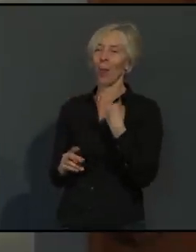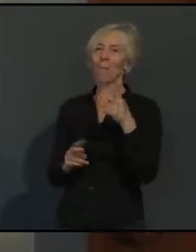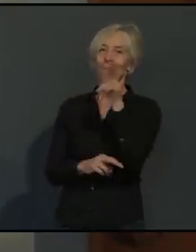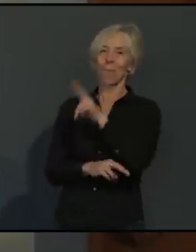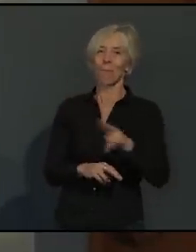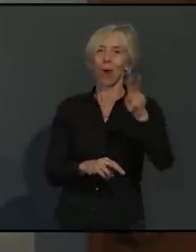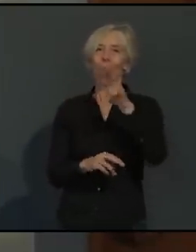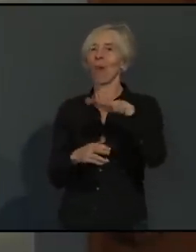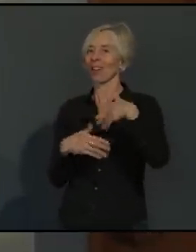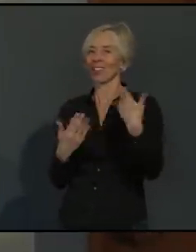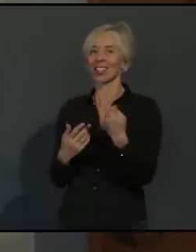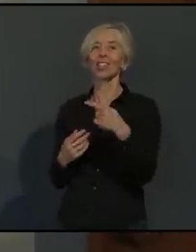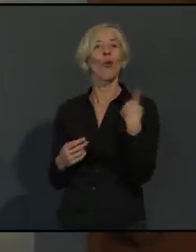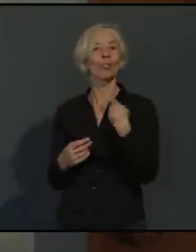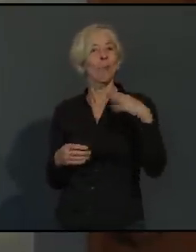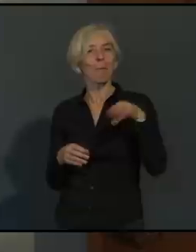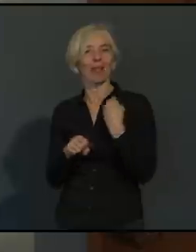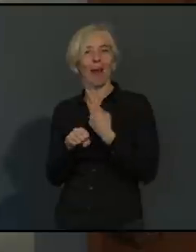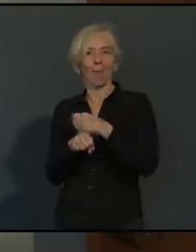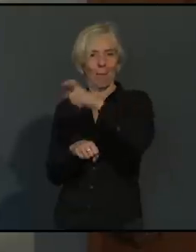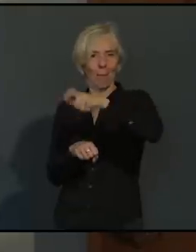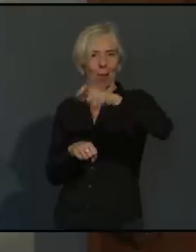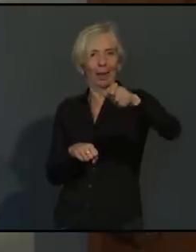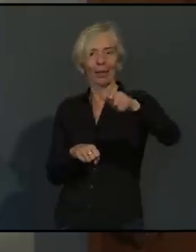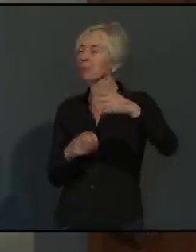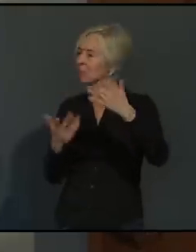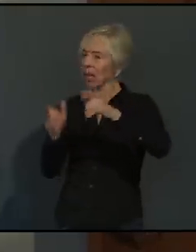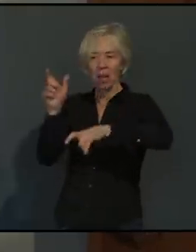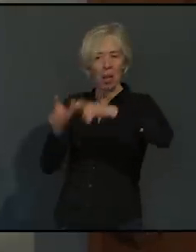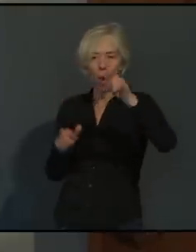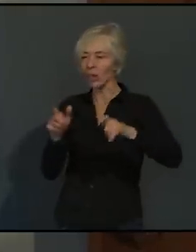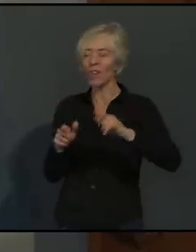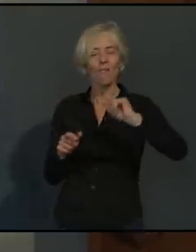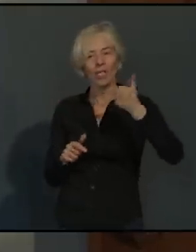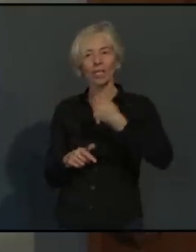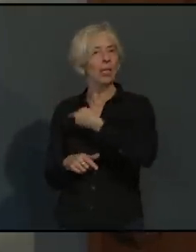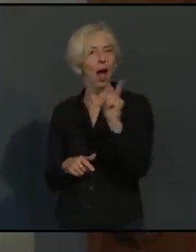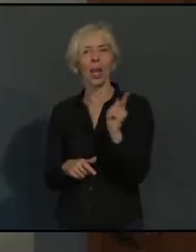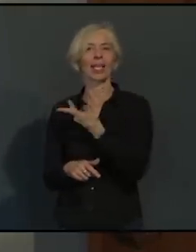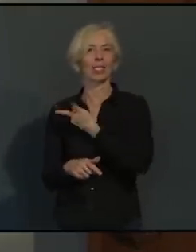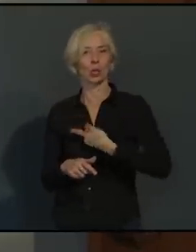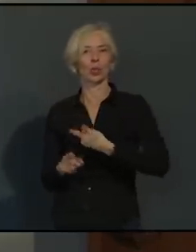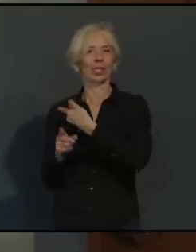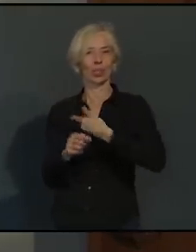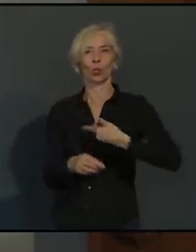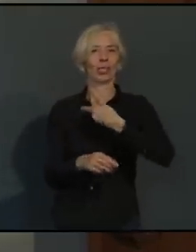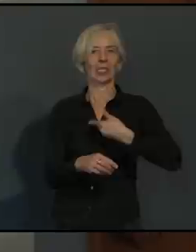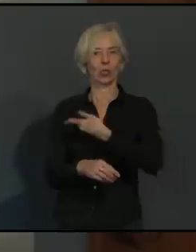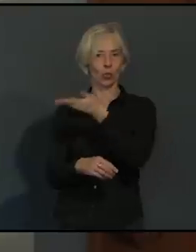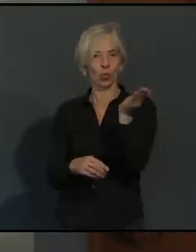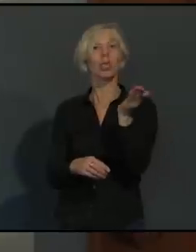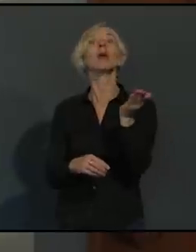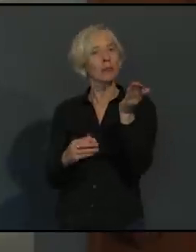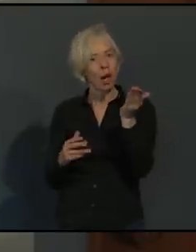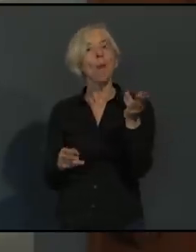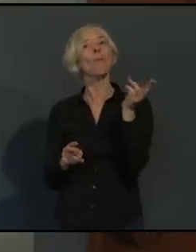Raumatmosphäre unterwegs und haben also hier keine Covid-Fälle zu verzeichnen. Wenn ein Covid-Fall auftritt, ist es